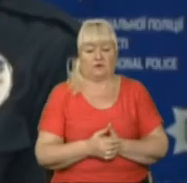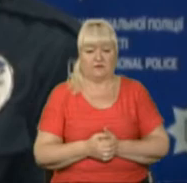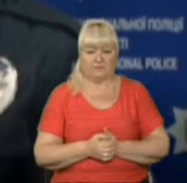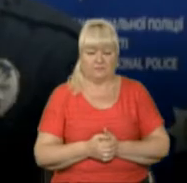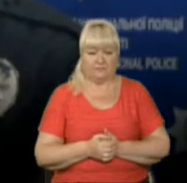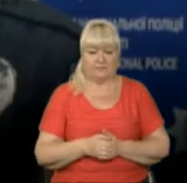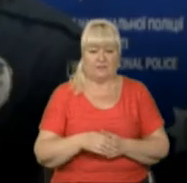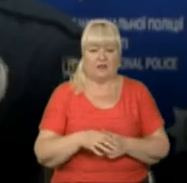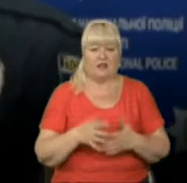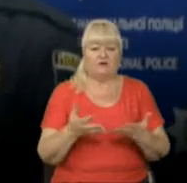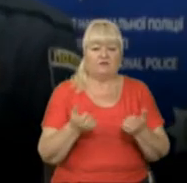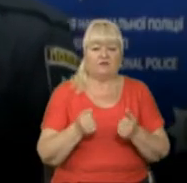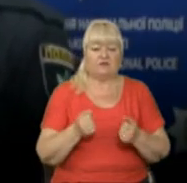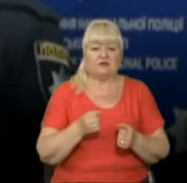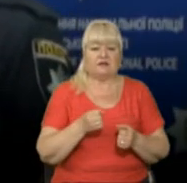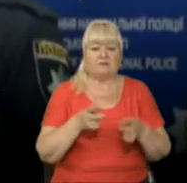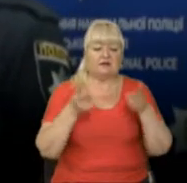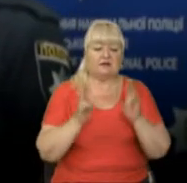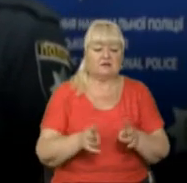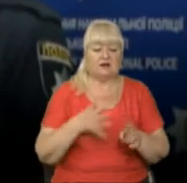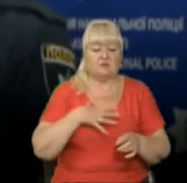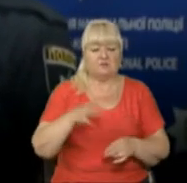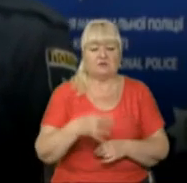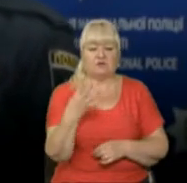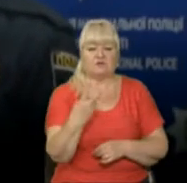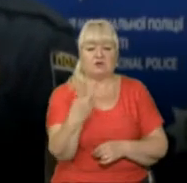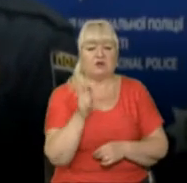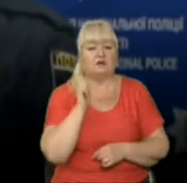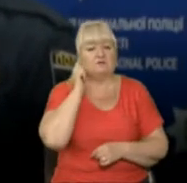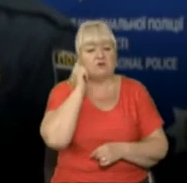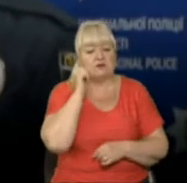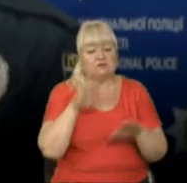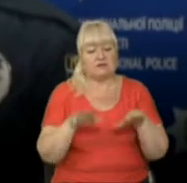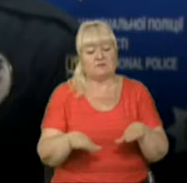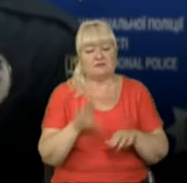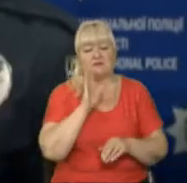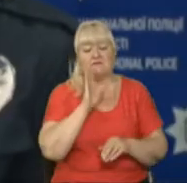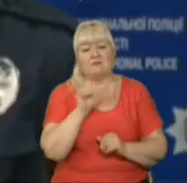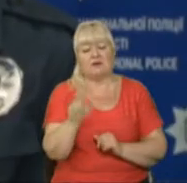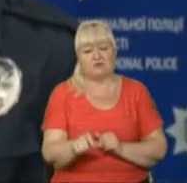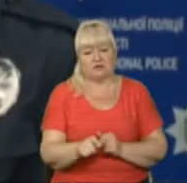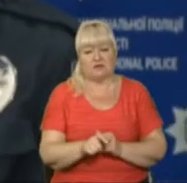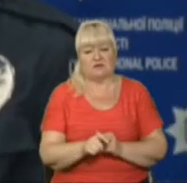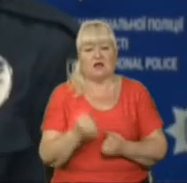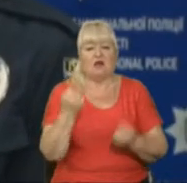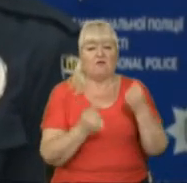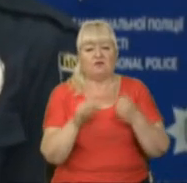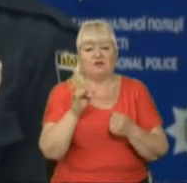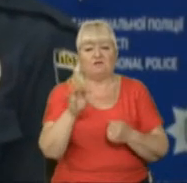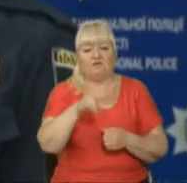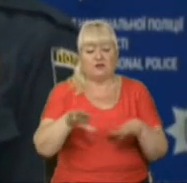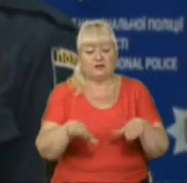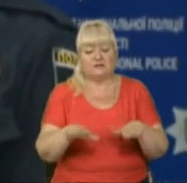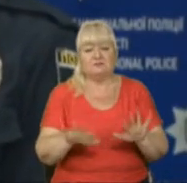Від отриманих травм на місці події загинула 42-річна місцева мешканка, водій Форта, з місця